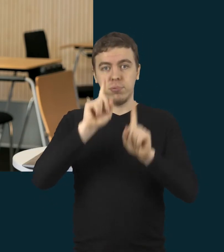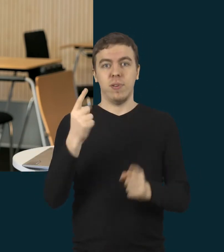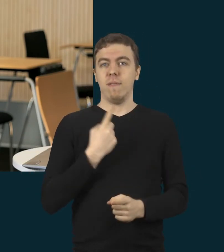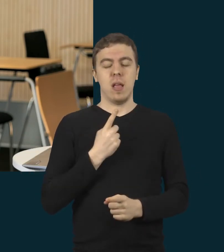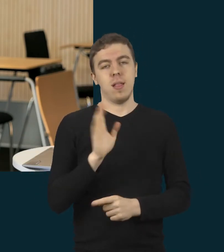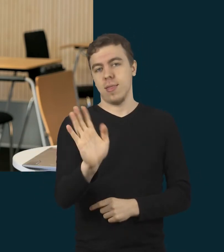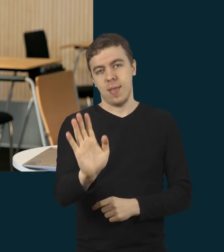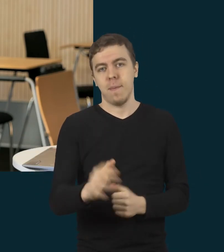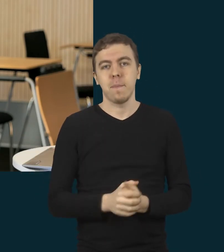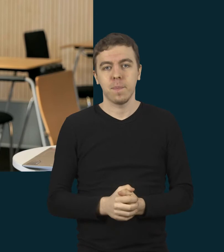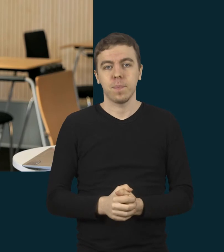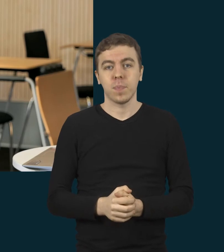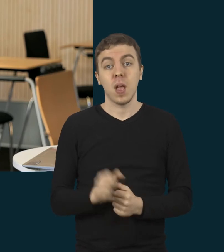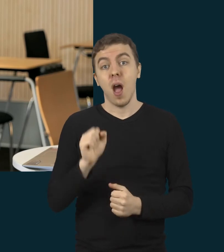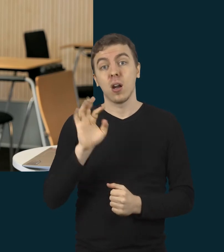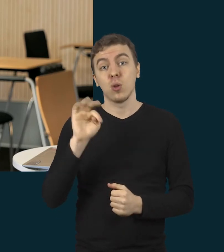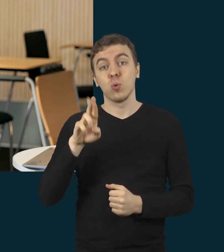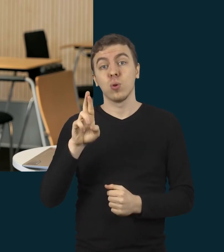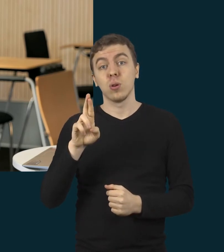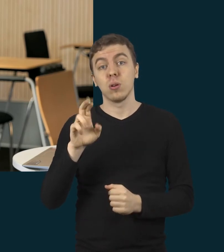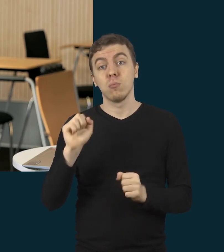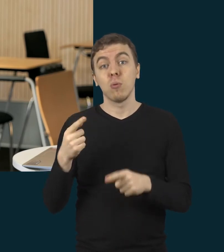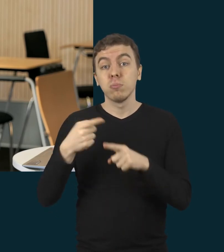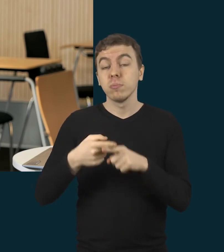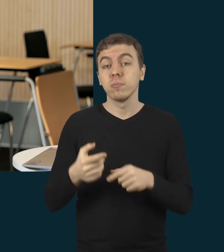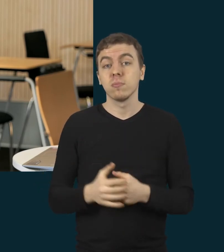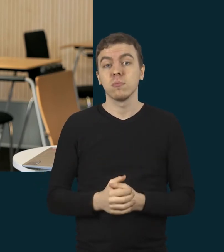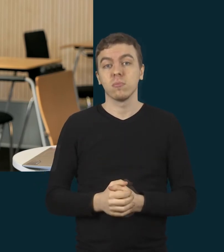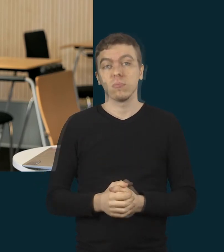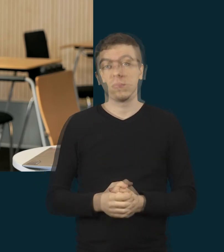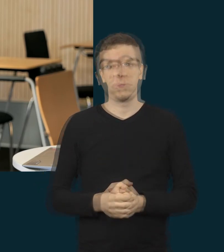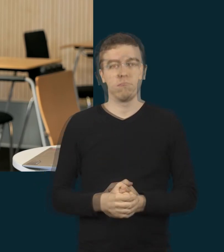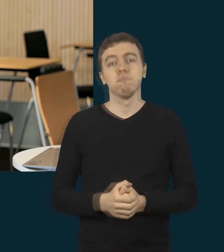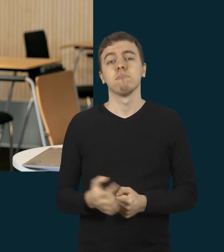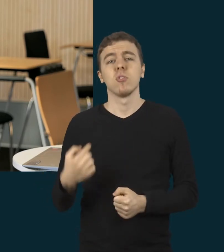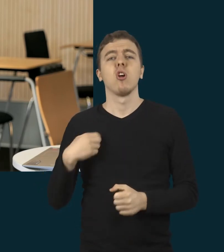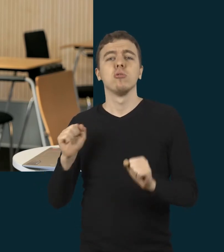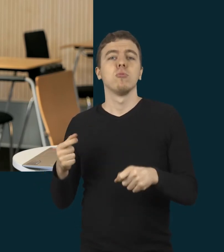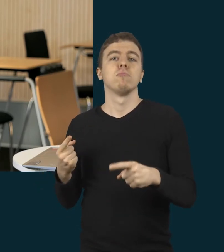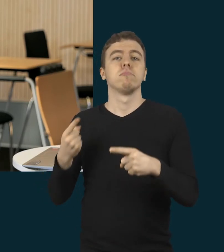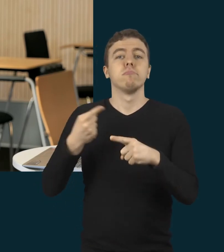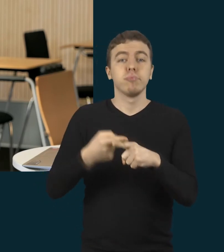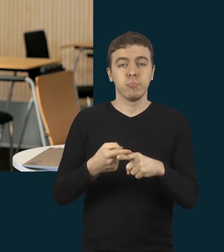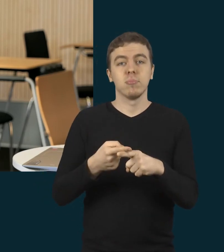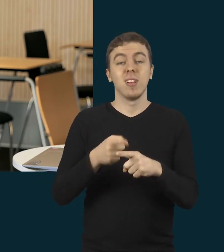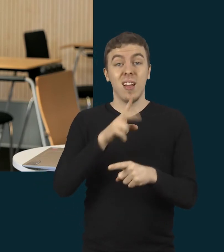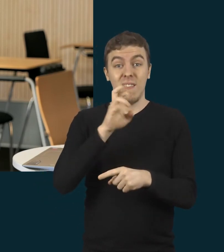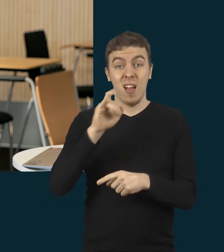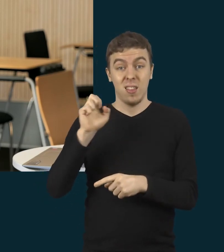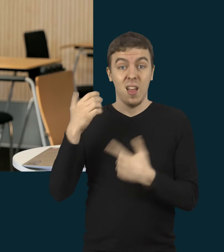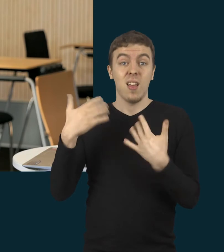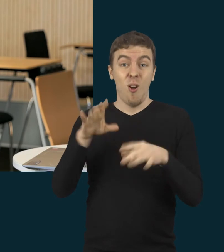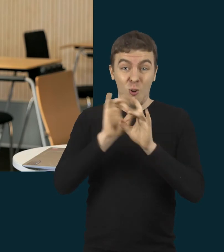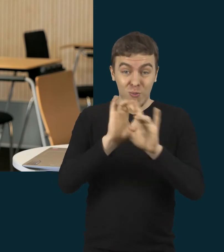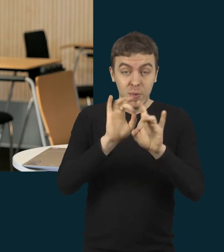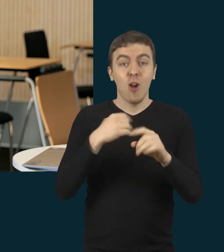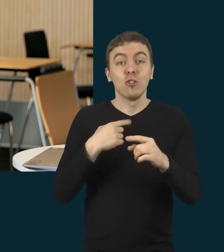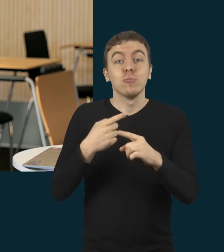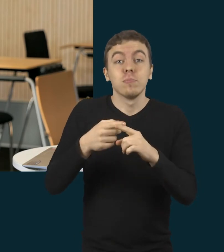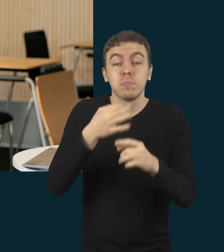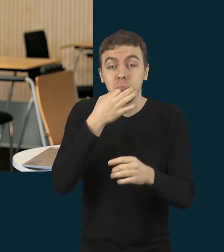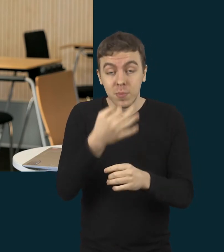Tai aš apie tai tik gal Arturas kažką kitaip supratau. Aš galbūt dar tiesiog pridėčiau prie to, ką sako Vaida, kad tas